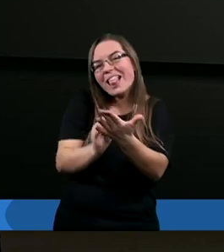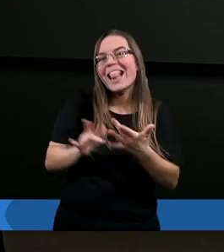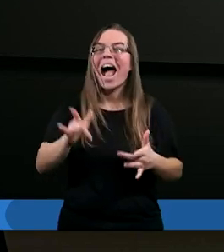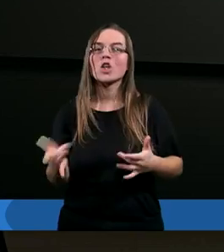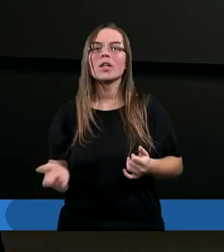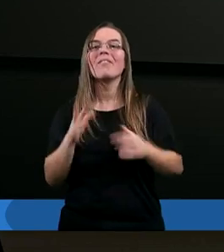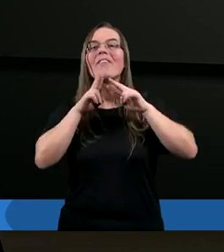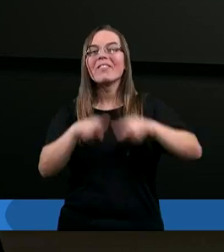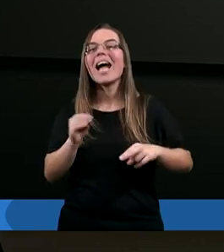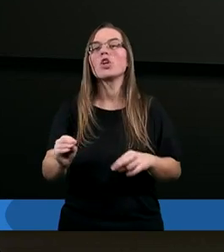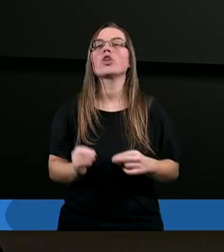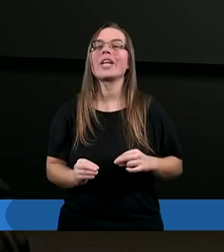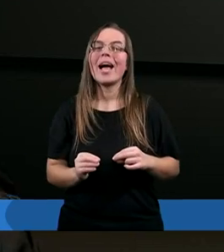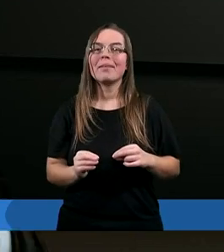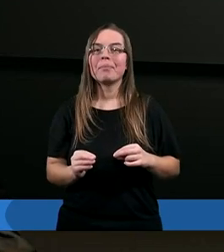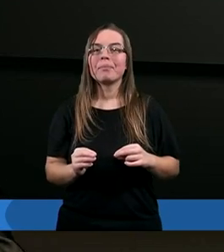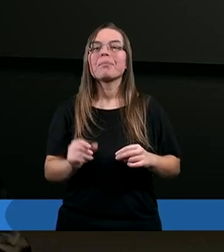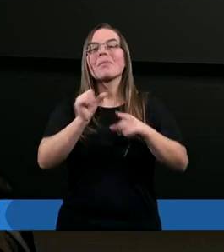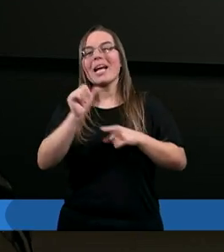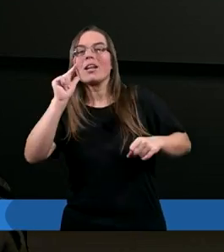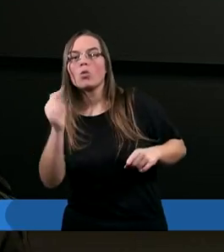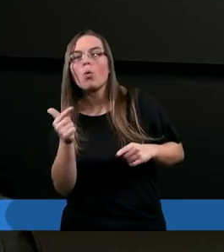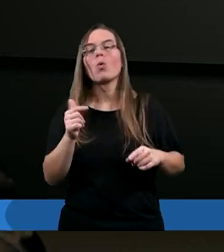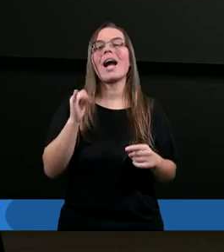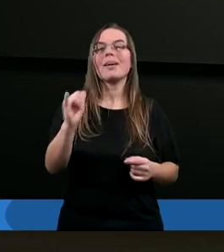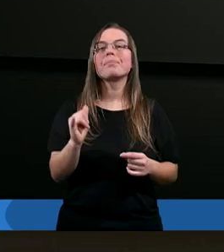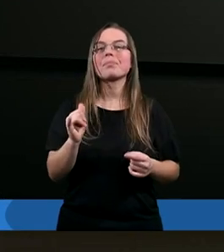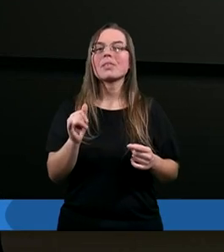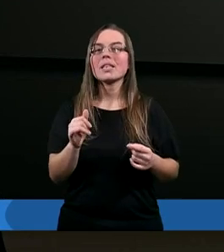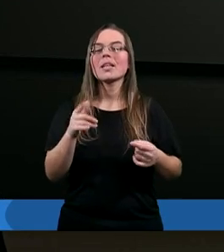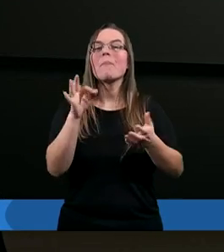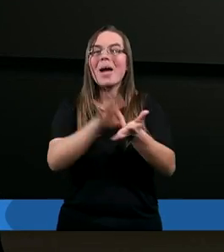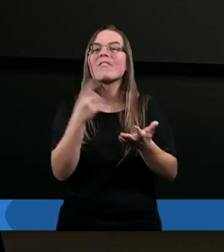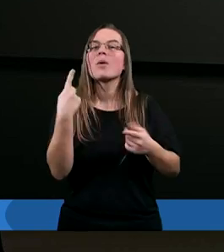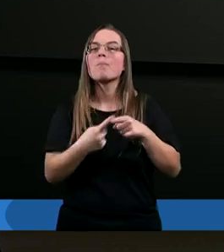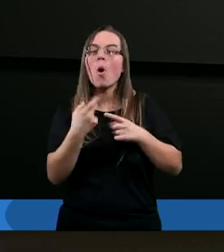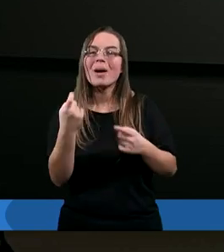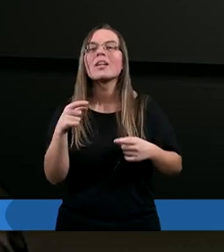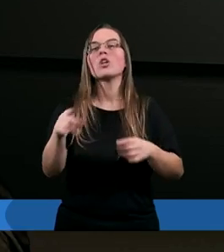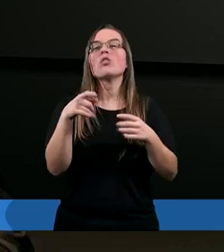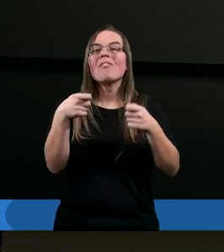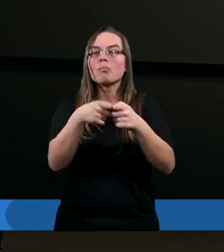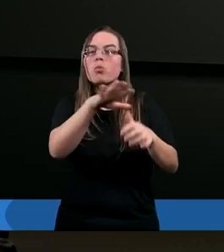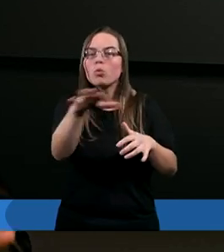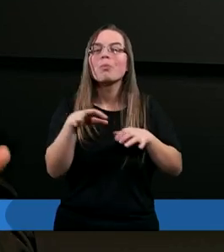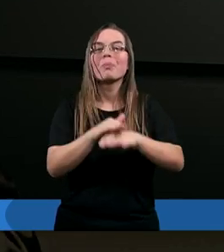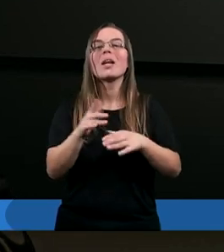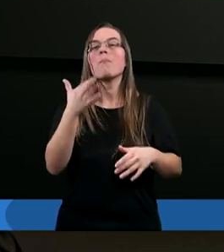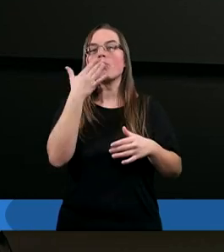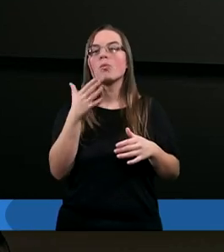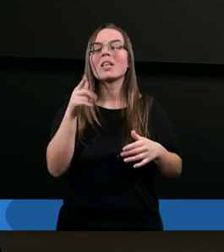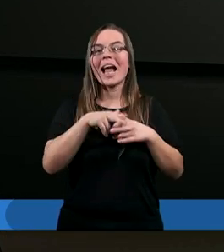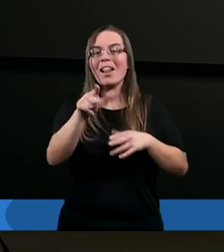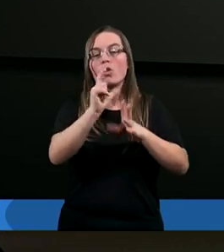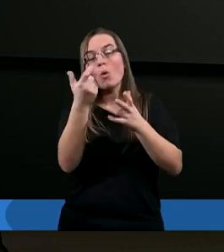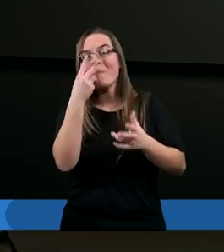wreszcie jest druga i w pewnym momencie młodszy, przysługujący się towarzysz, kiedy tak